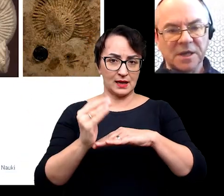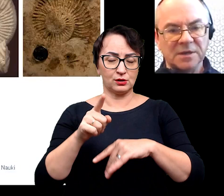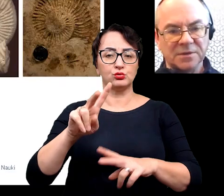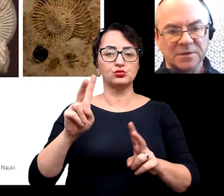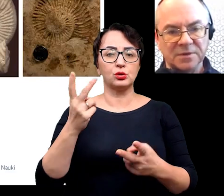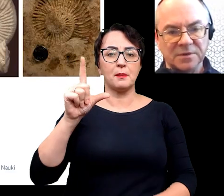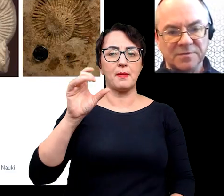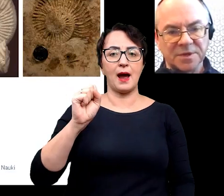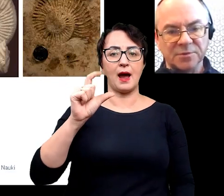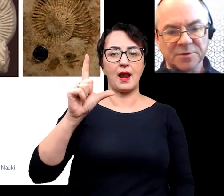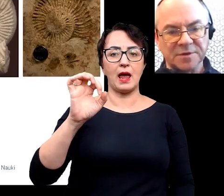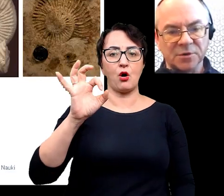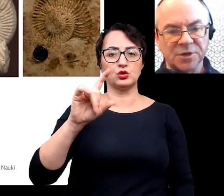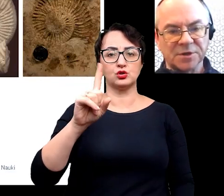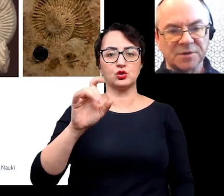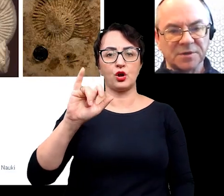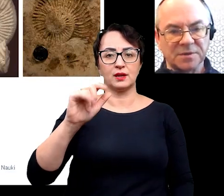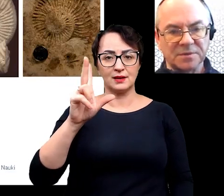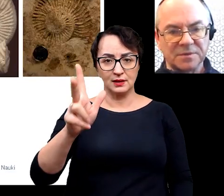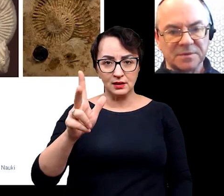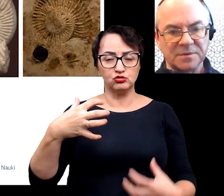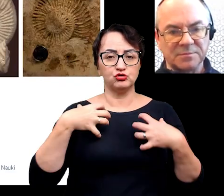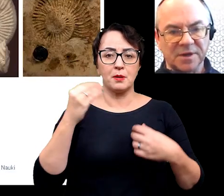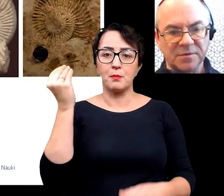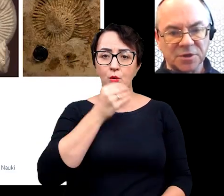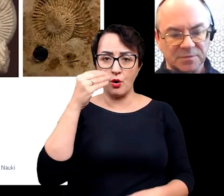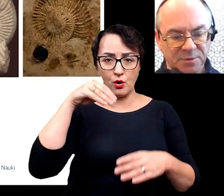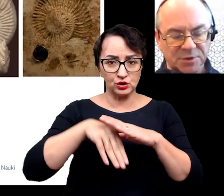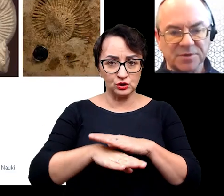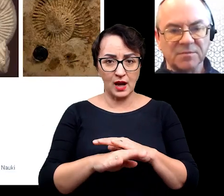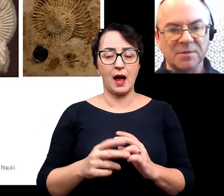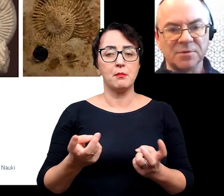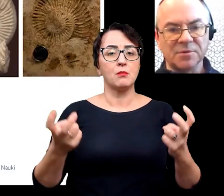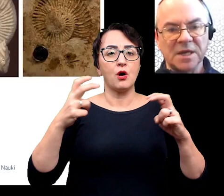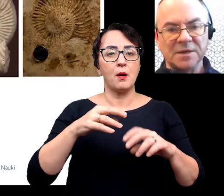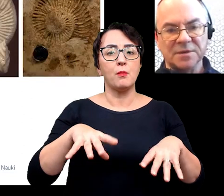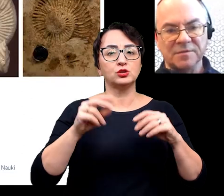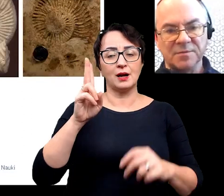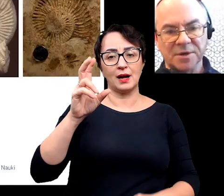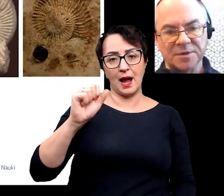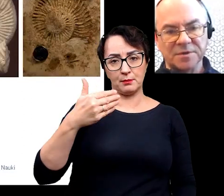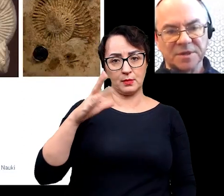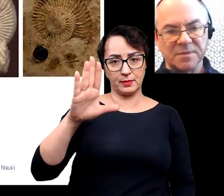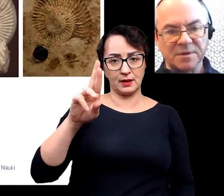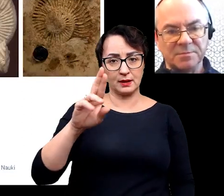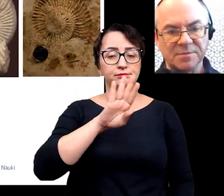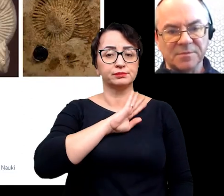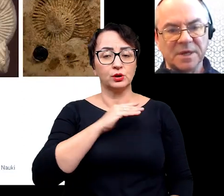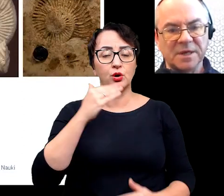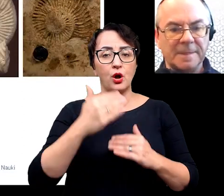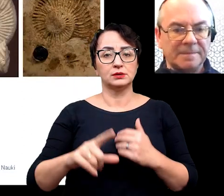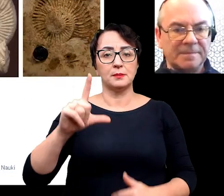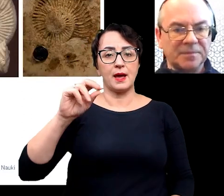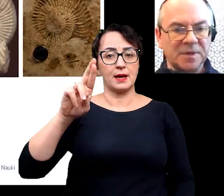paleozoiczne, występujące w morzach. Pojawiły się z początkiem kambru, wymarły z końcem